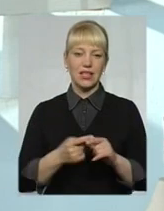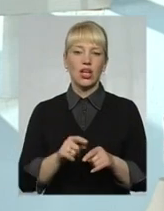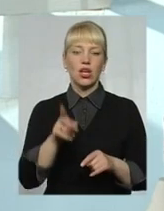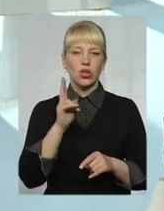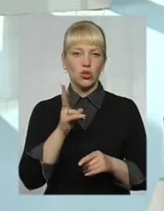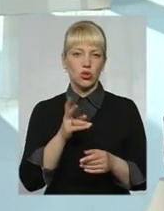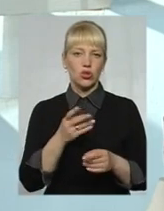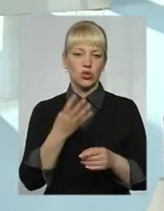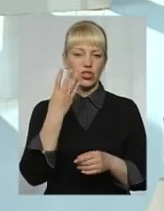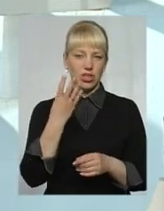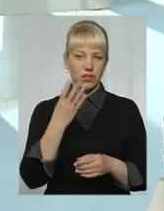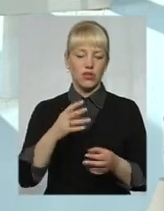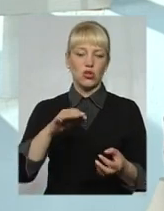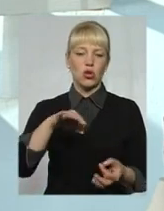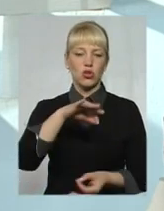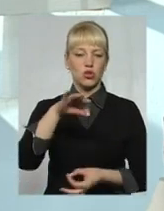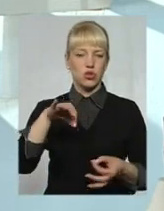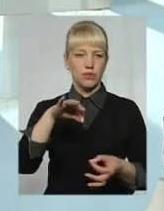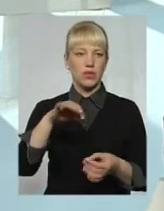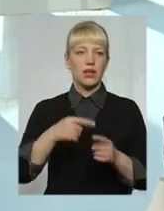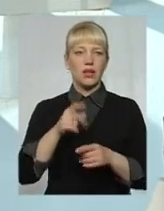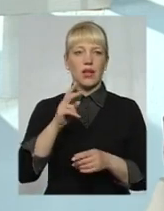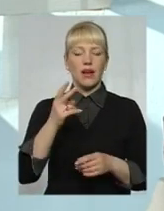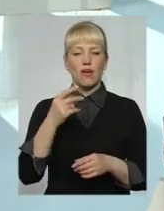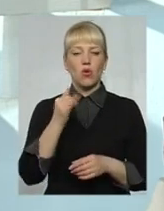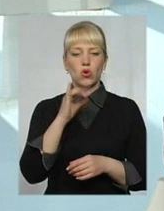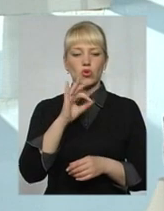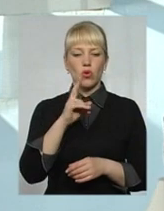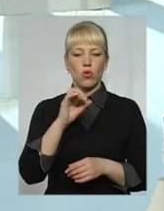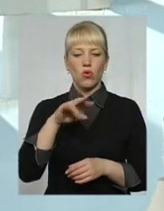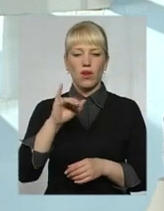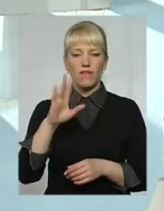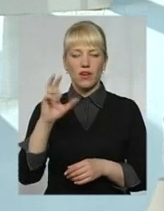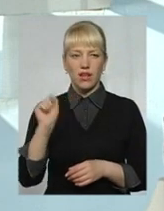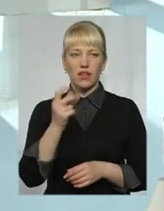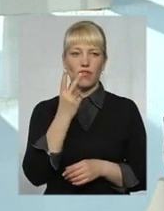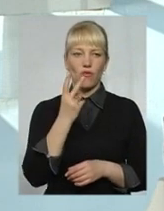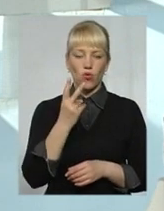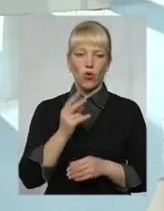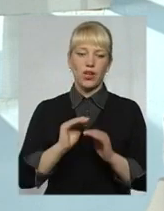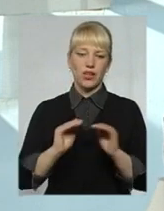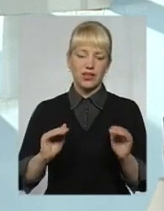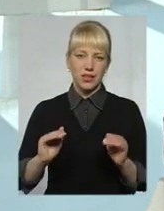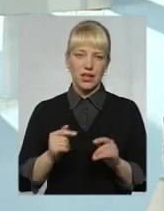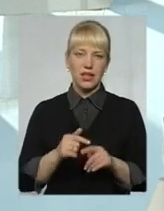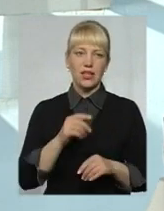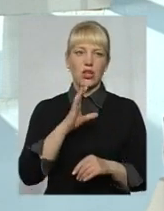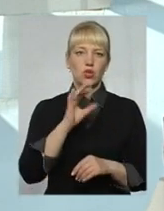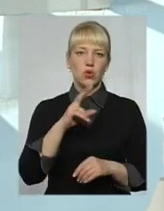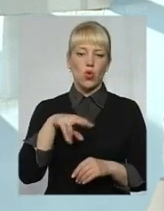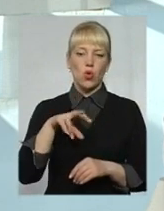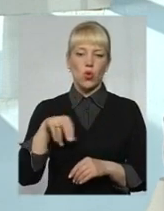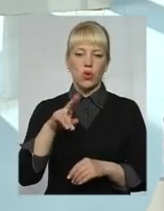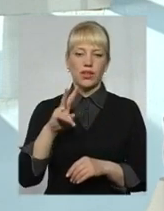опікування. У Соколівці є двоє дітей сирід і позбавлено батьківського опікування. У Солобківцях троє дітей.